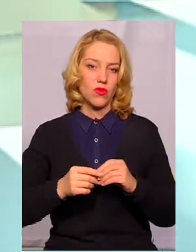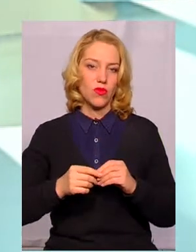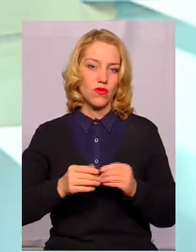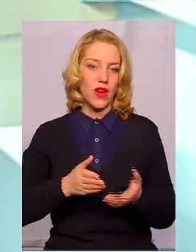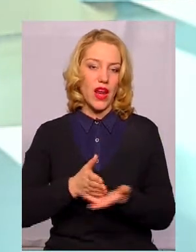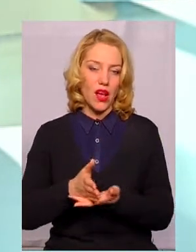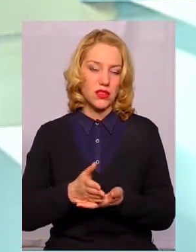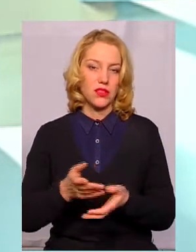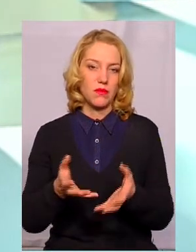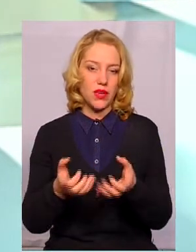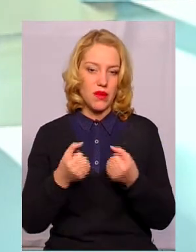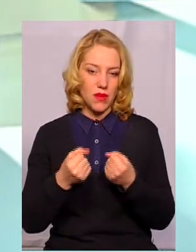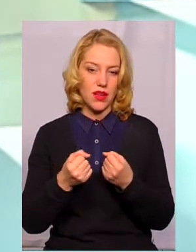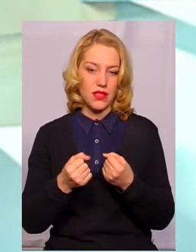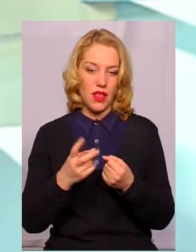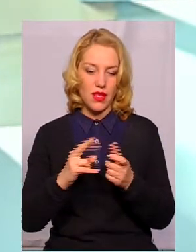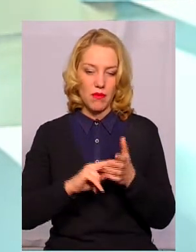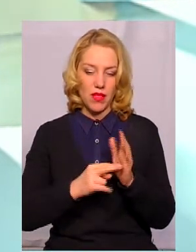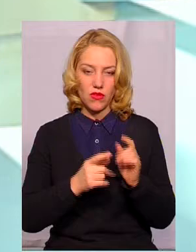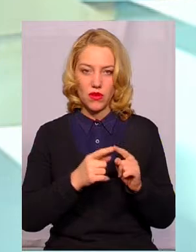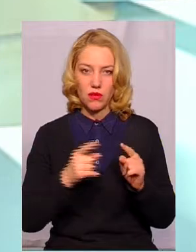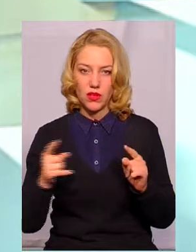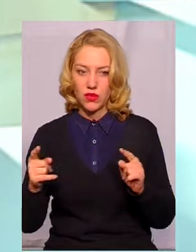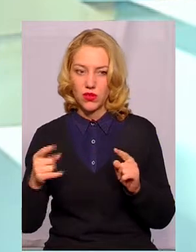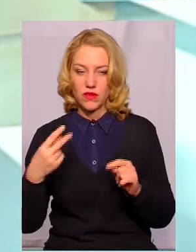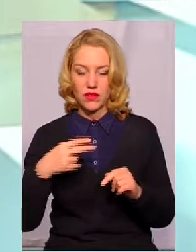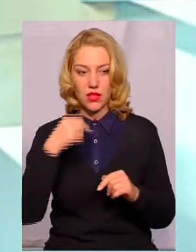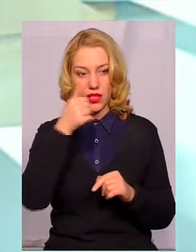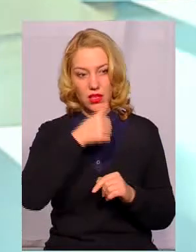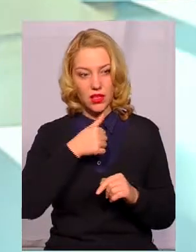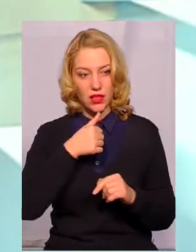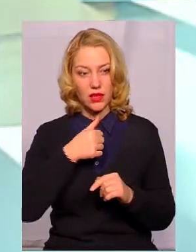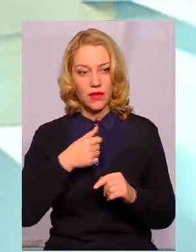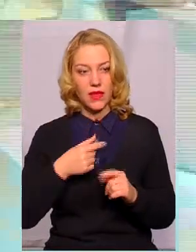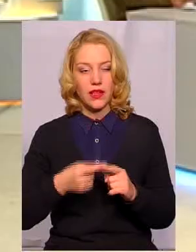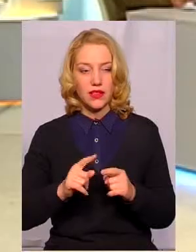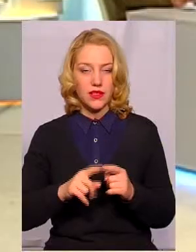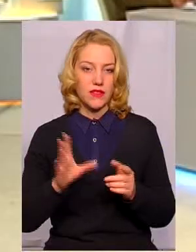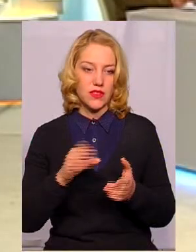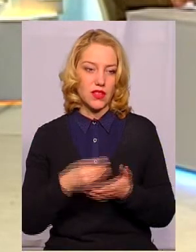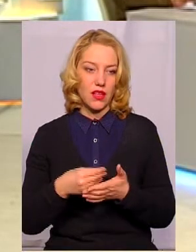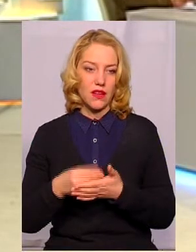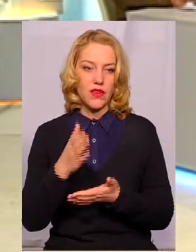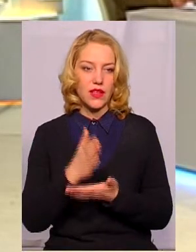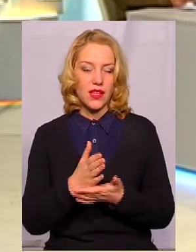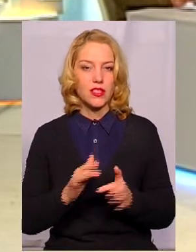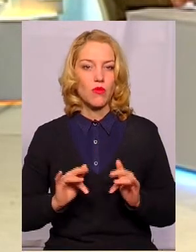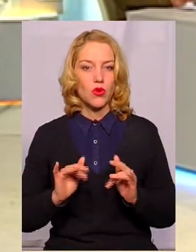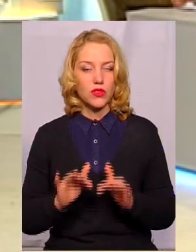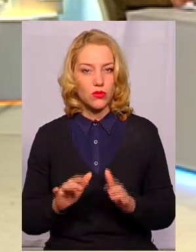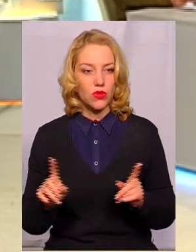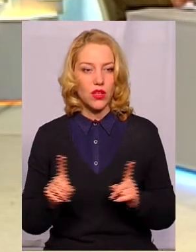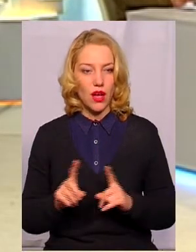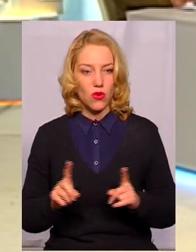приймається на плановий період, в даному випадку на 20-й рік, прийняті ці тарифи. Є певна процедура,